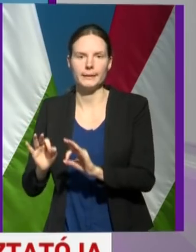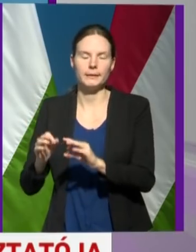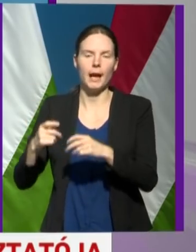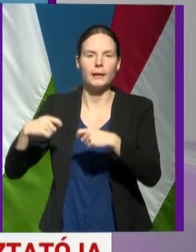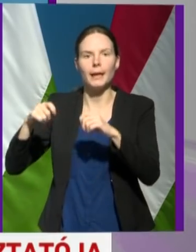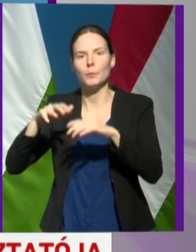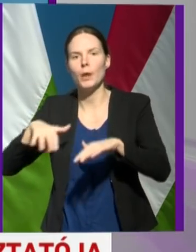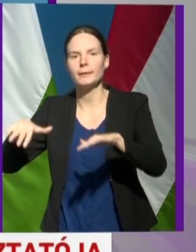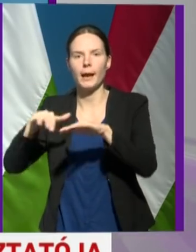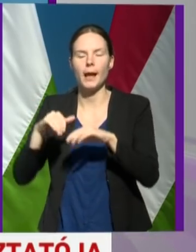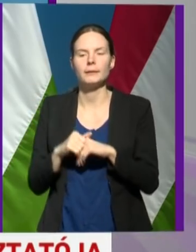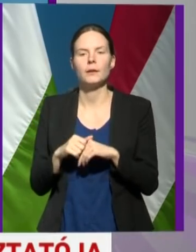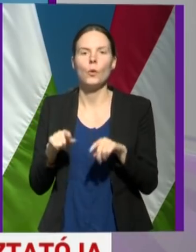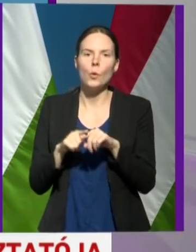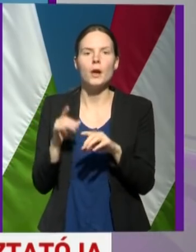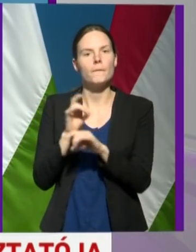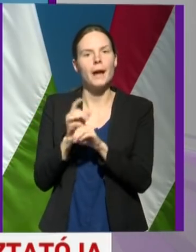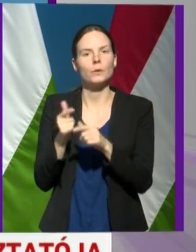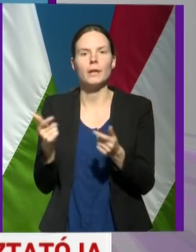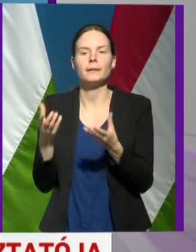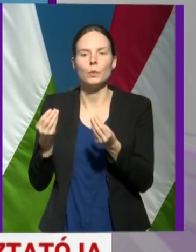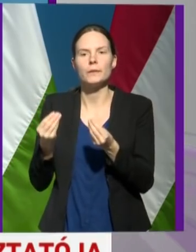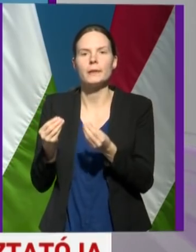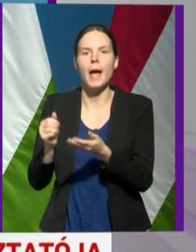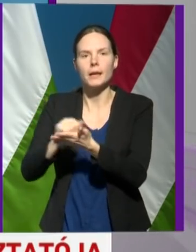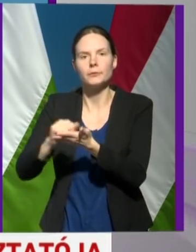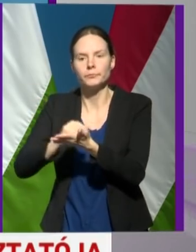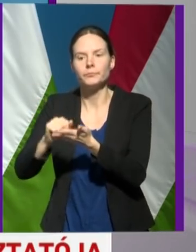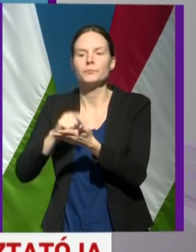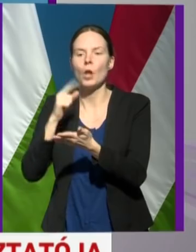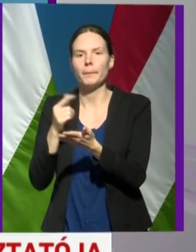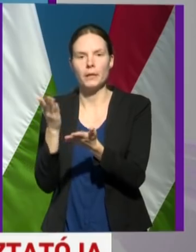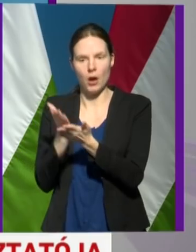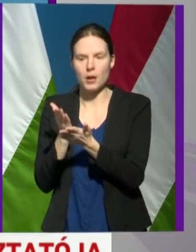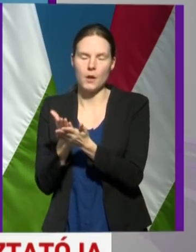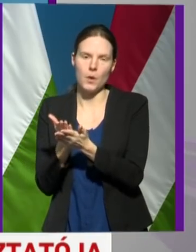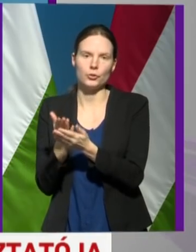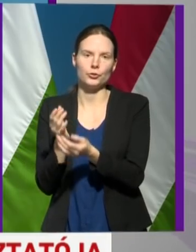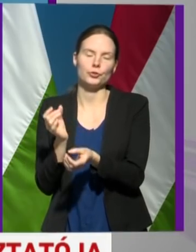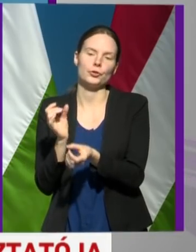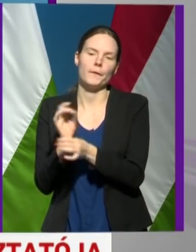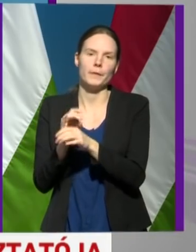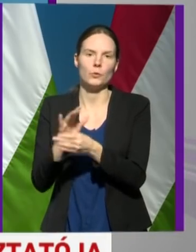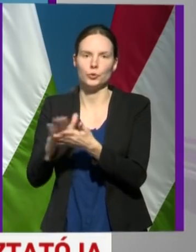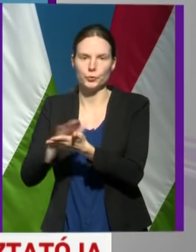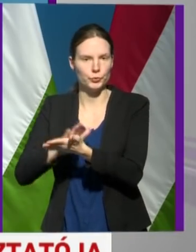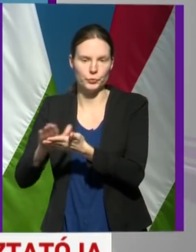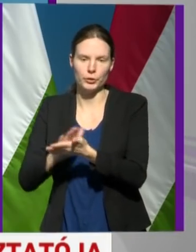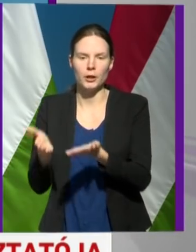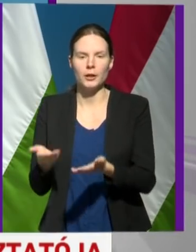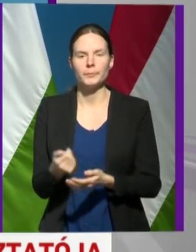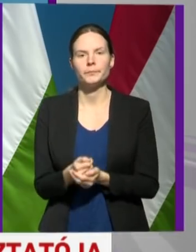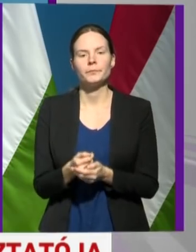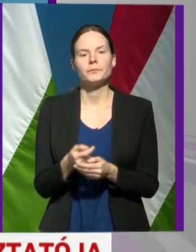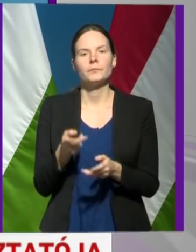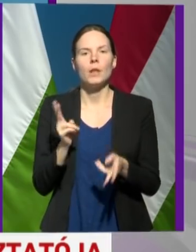és olyan fertőtlenítőszereket alkalmaznak, amely alkalmas a vírusok elpusztítására. Ahogy azt